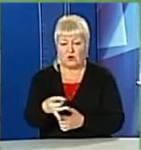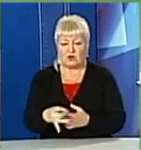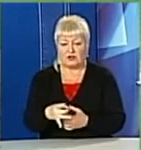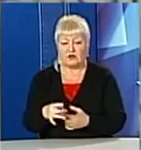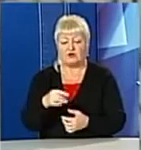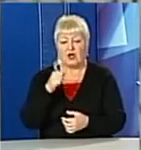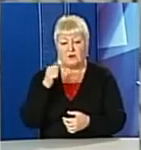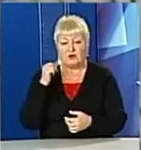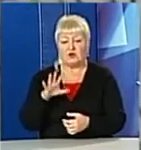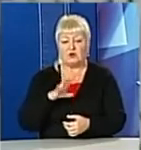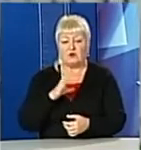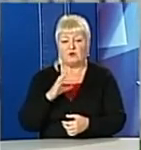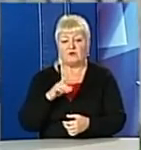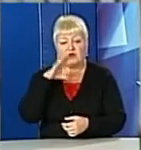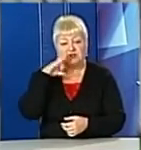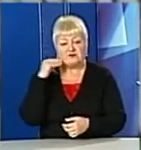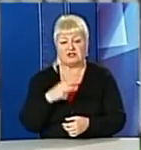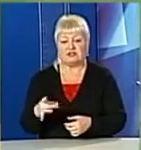був Шевченківський район міста.